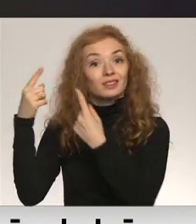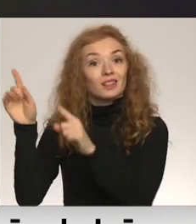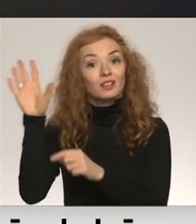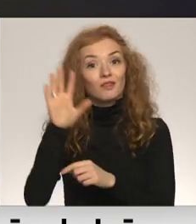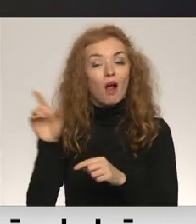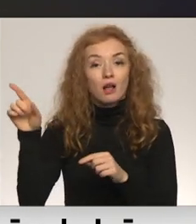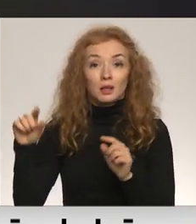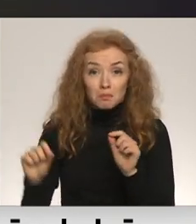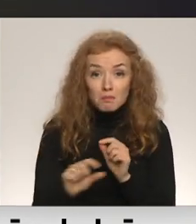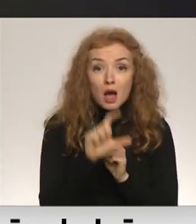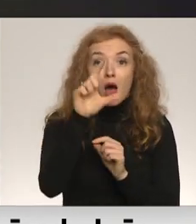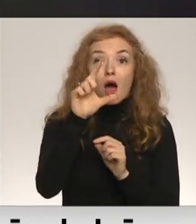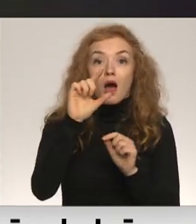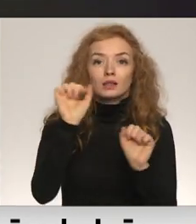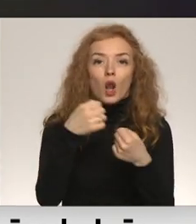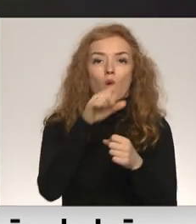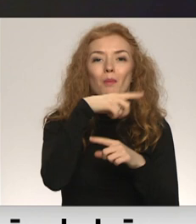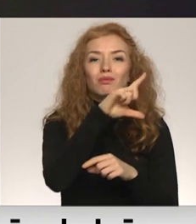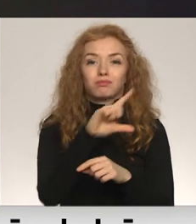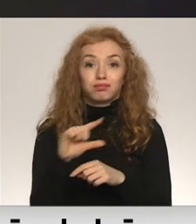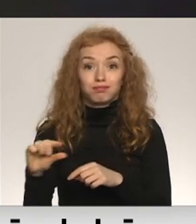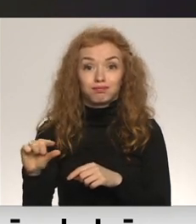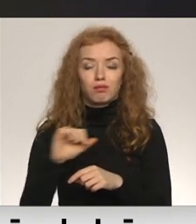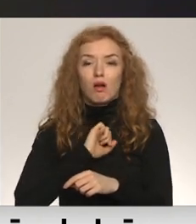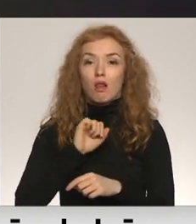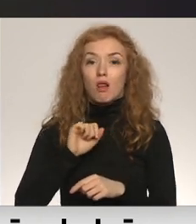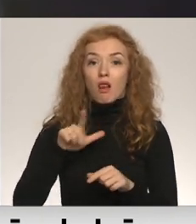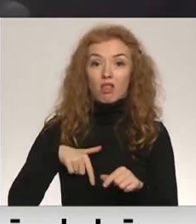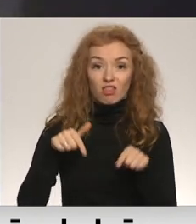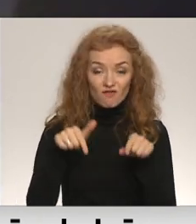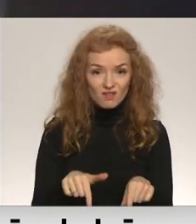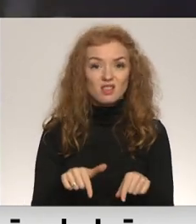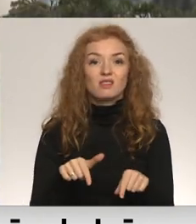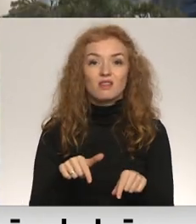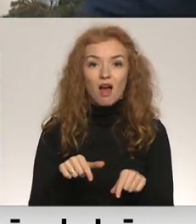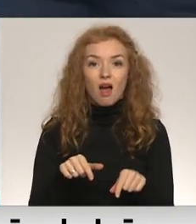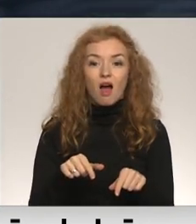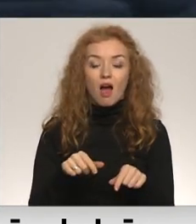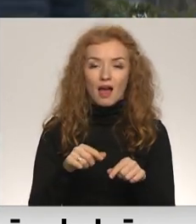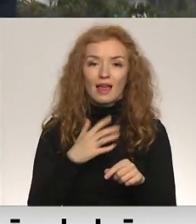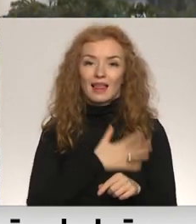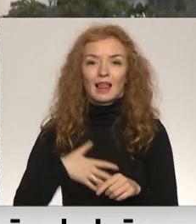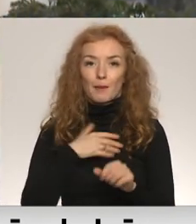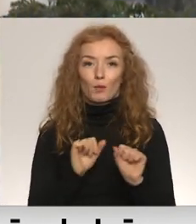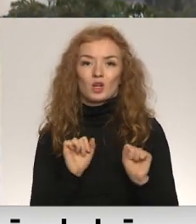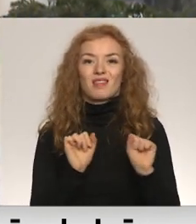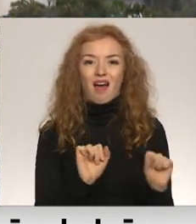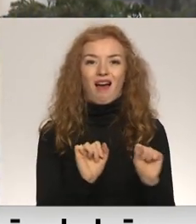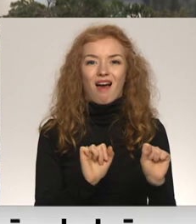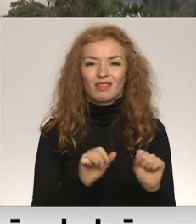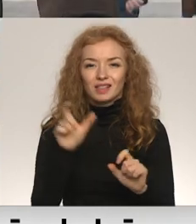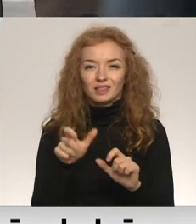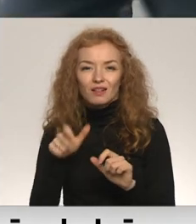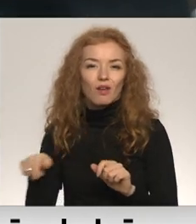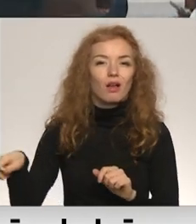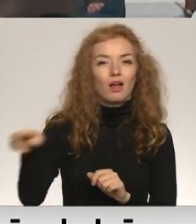uziet līdz augstajam skaitlam un tad uzreiz iet uz leju. Latvijā, skatieties uz tā saucamu imunitātes sienu, jeb to cilvēku